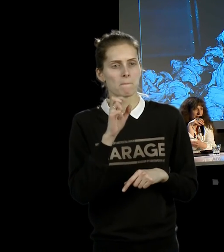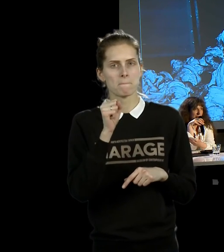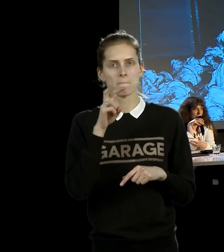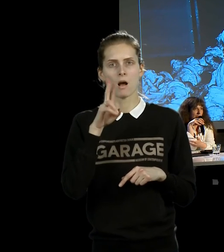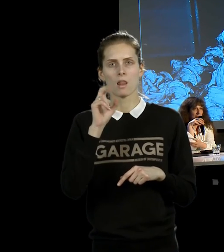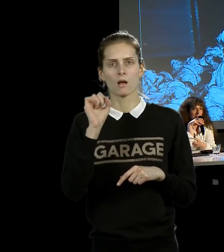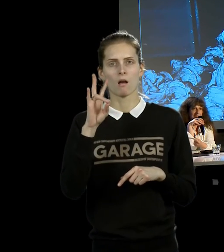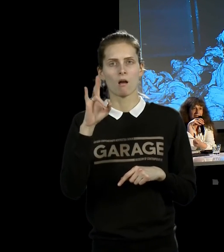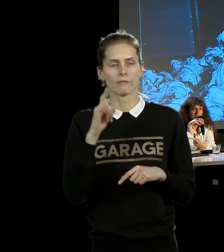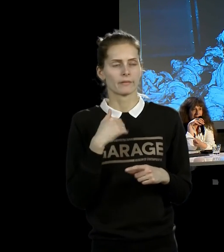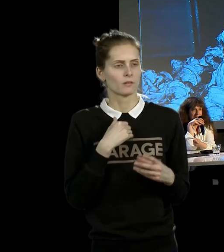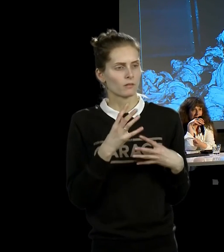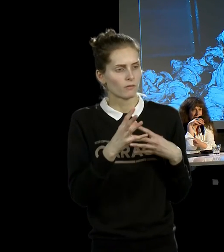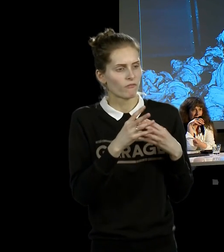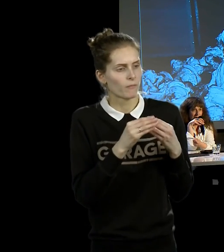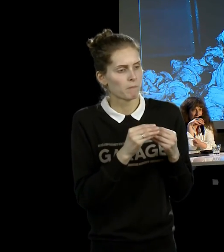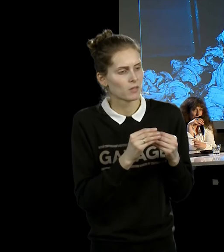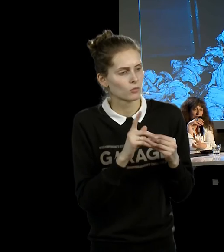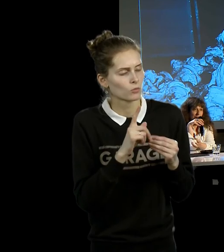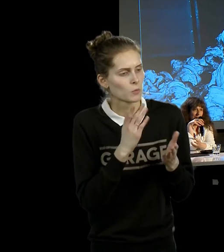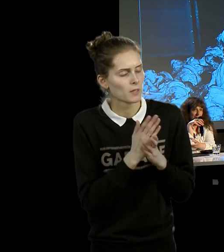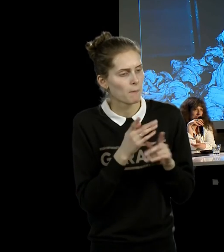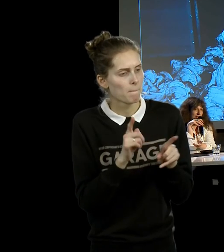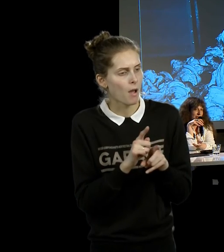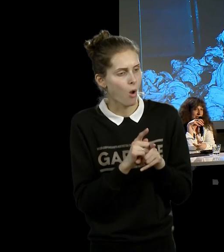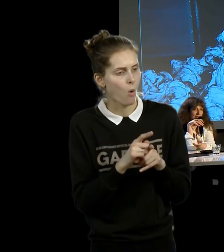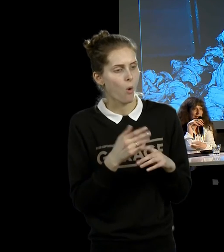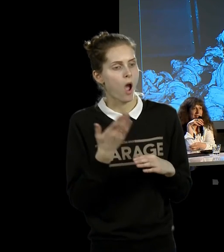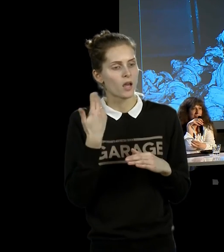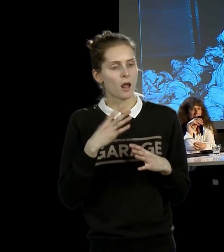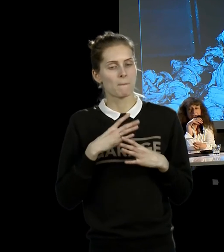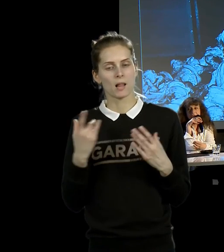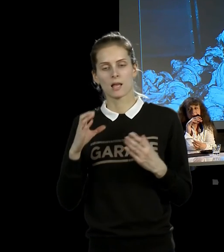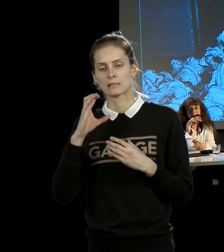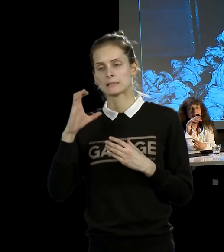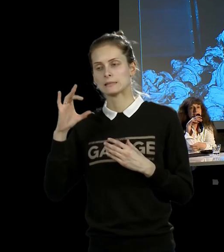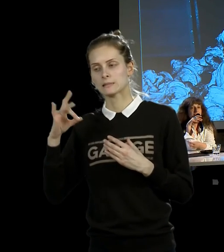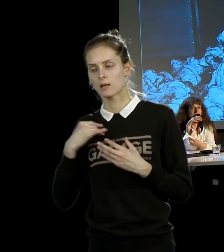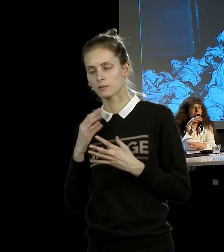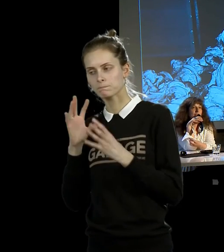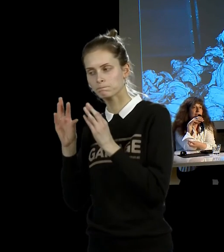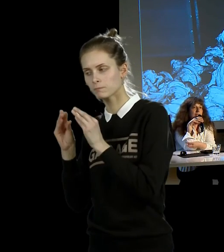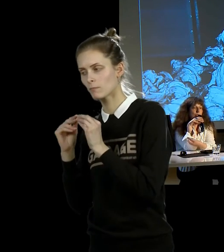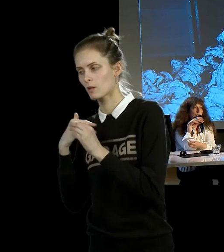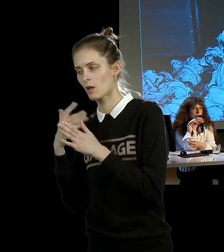до этого она работала со своей советской идентичностью, более-менее, красная звезда, пятиконечная звезда. Здесь начинается история про